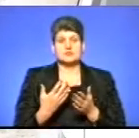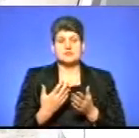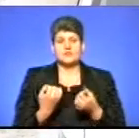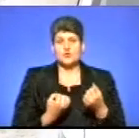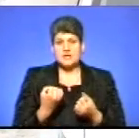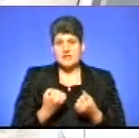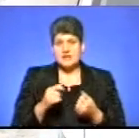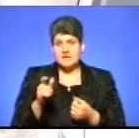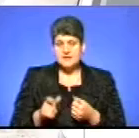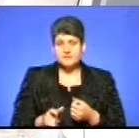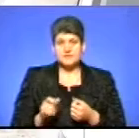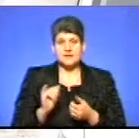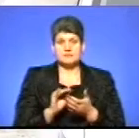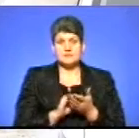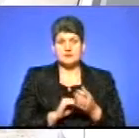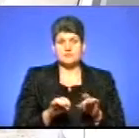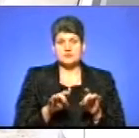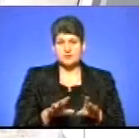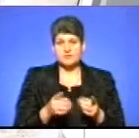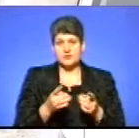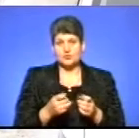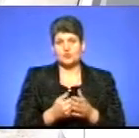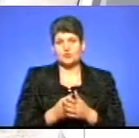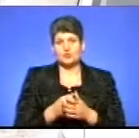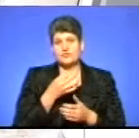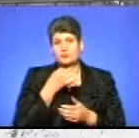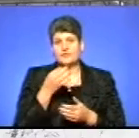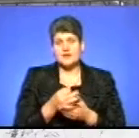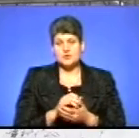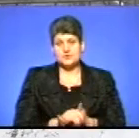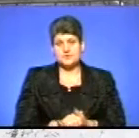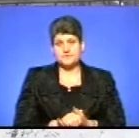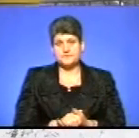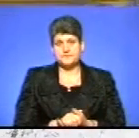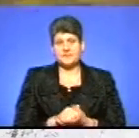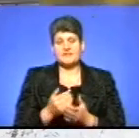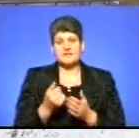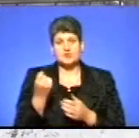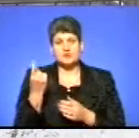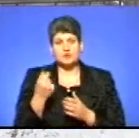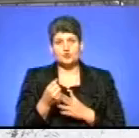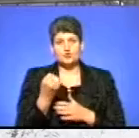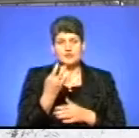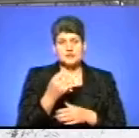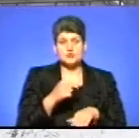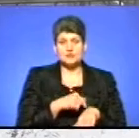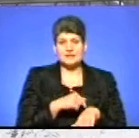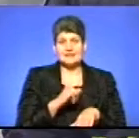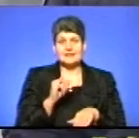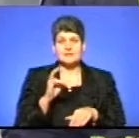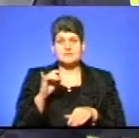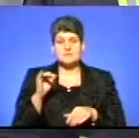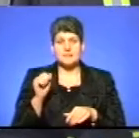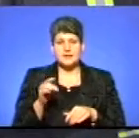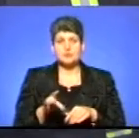і склали постанову, притягнули його до адміністративної відповідальності. Від 11 до 14 години інспектори